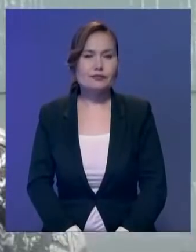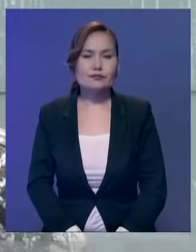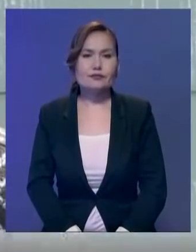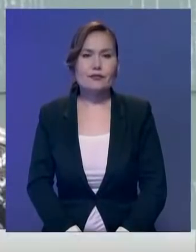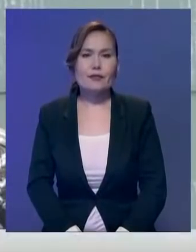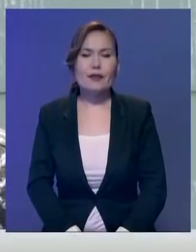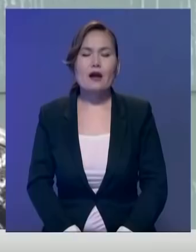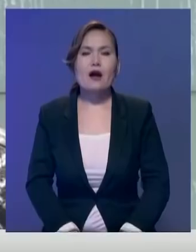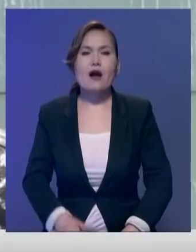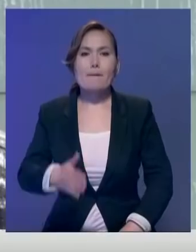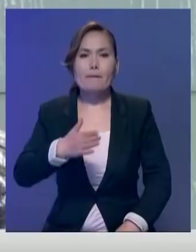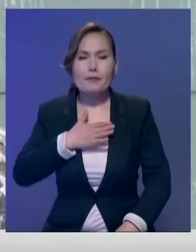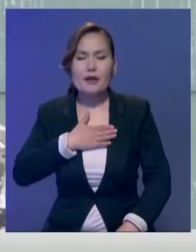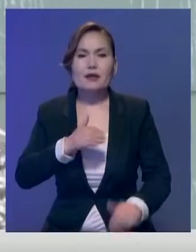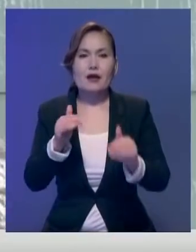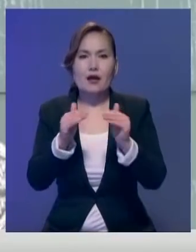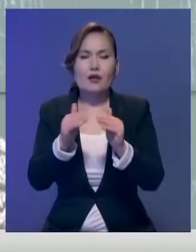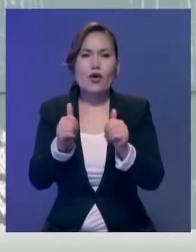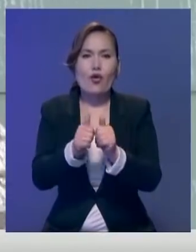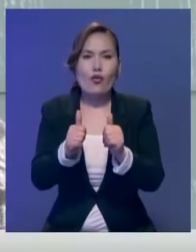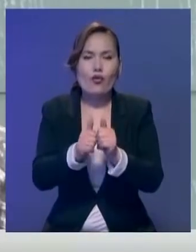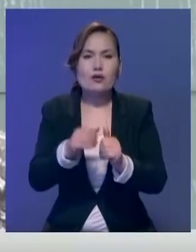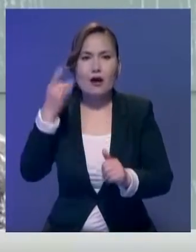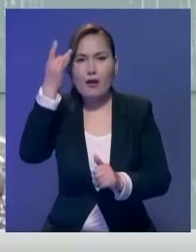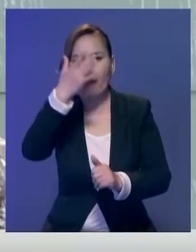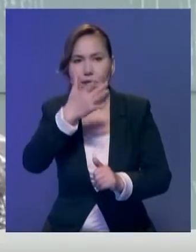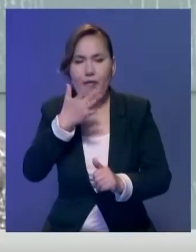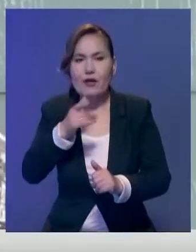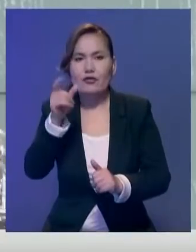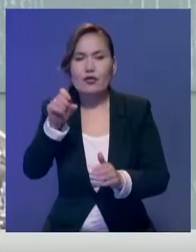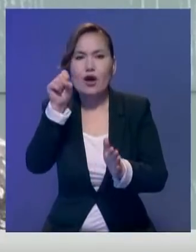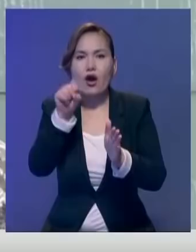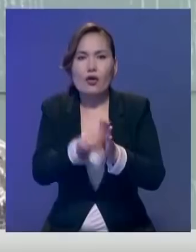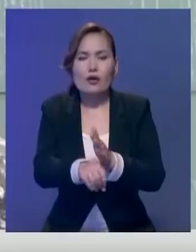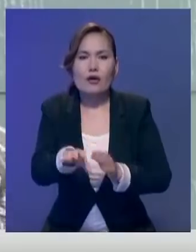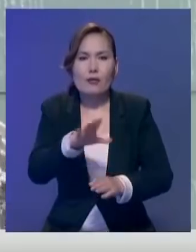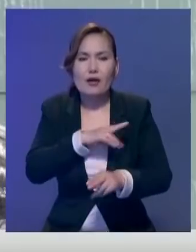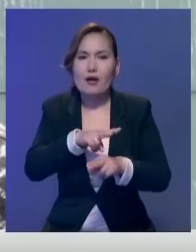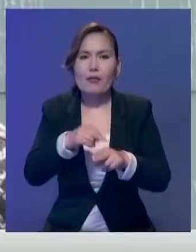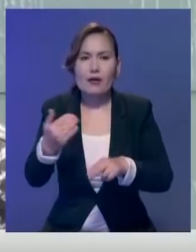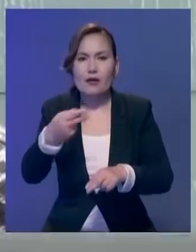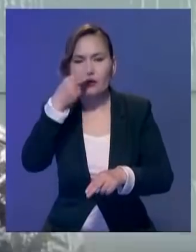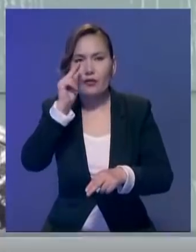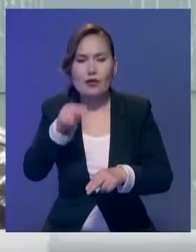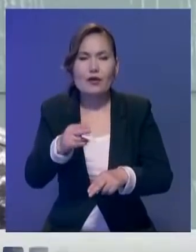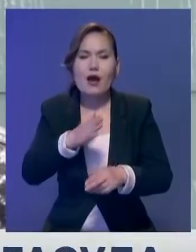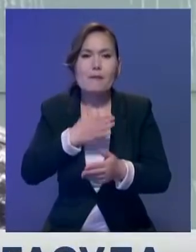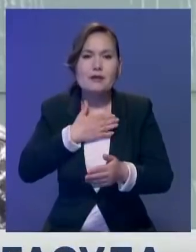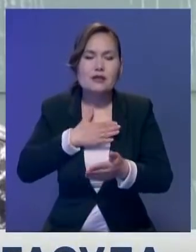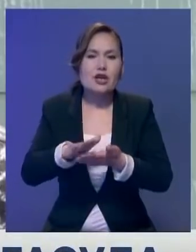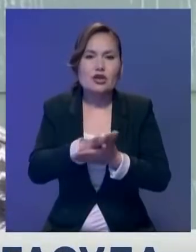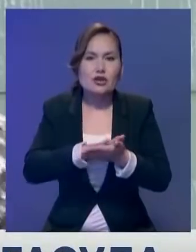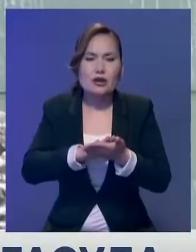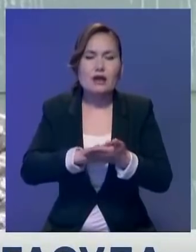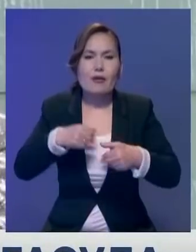Үргедегі көршімді аты бөлтірді, оңы қашып кеткен балам бөлмеме жүгіріп келді. Оның қауіпсіздігін қалай қамтамасыз ете аламын. Бізге